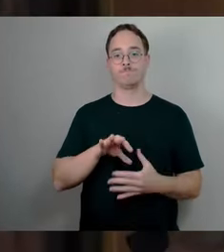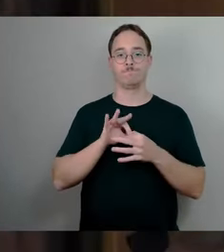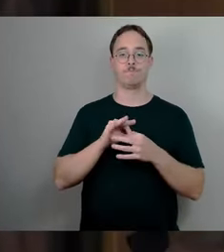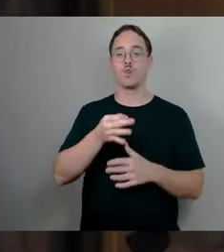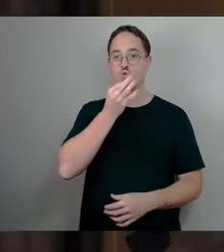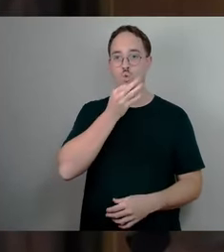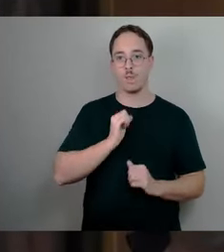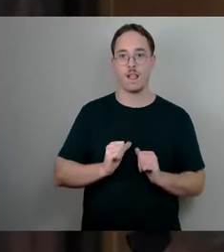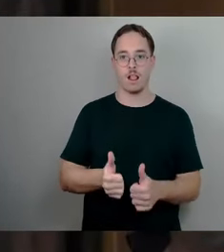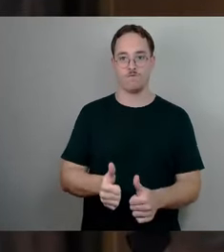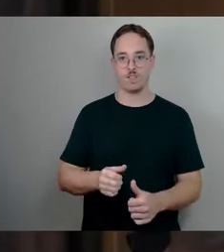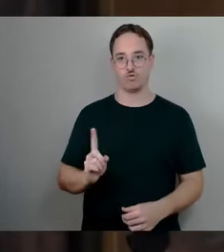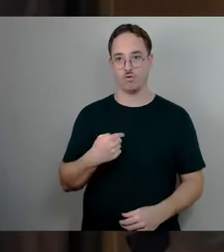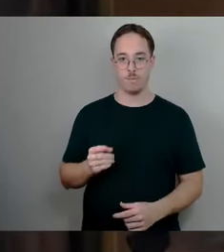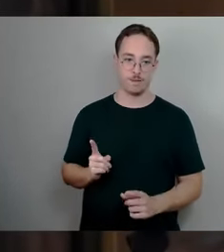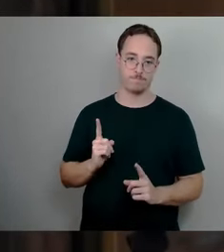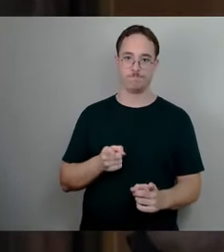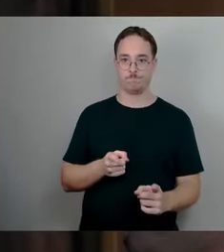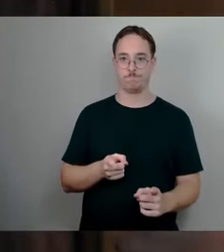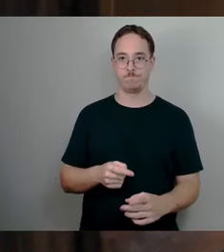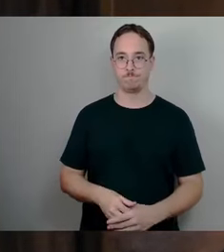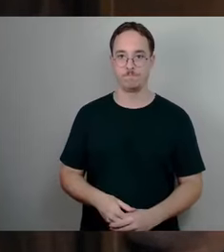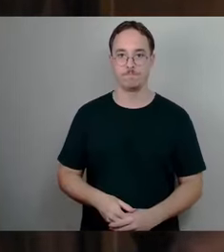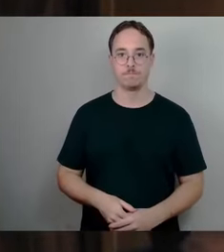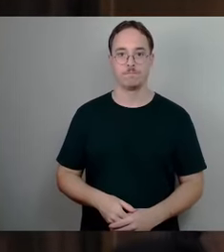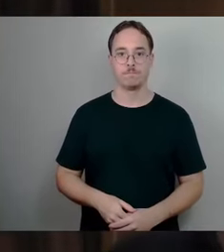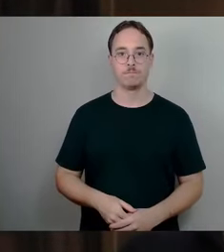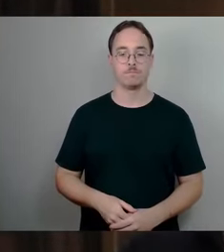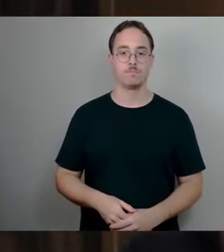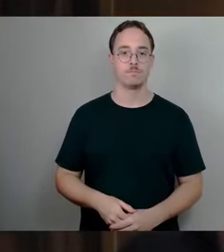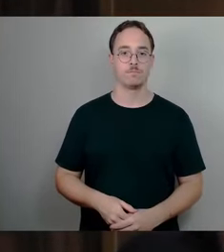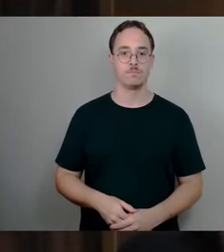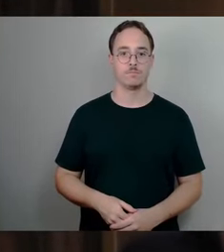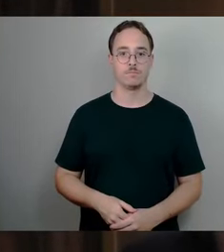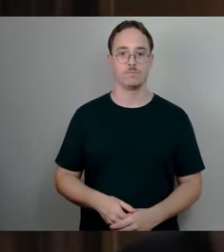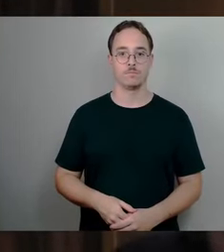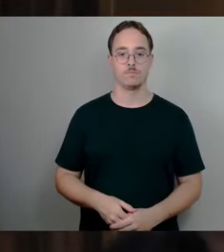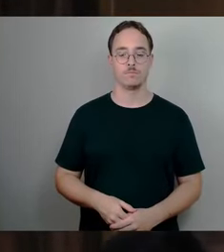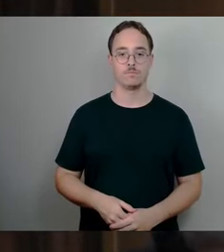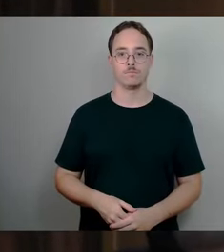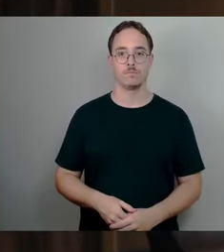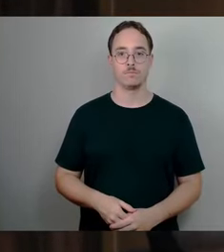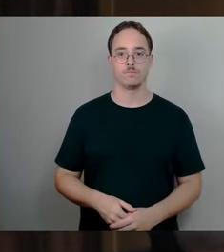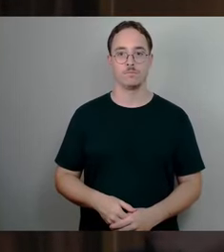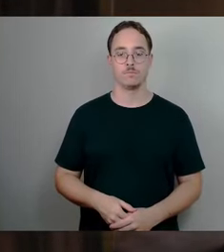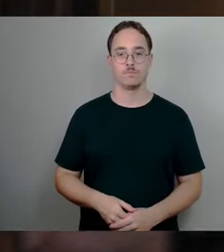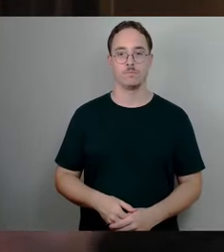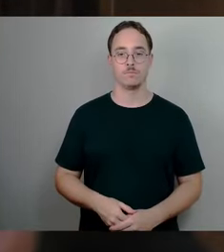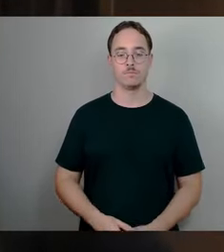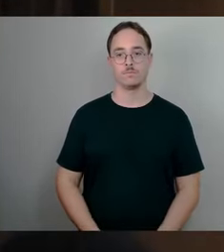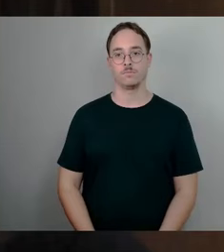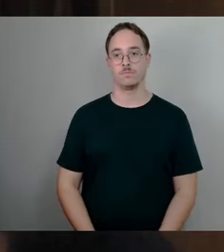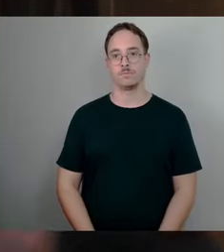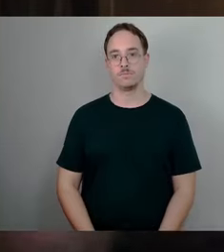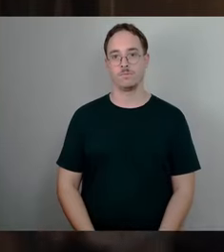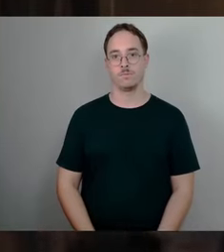zuwenden, das jetzt schon mehrfach eine Rolle gespielt hat und das letztlich auch in Vertretung von unserem